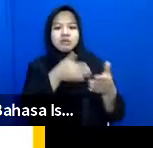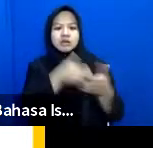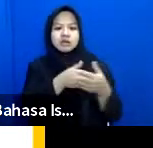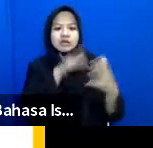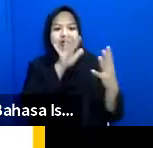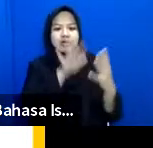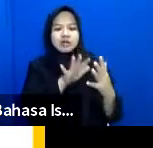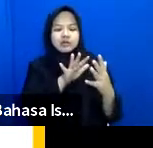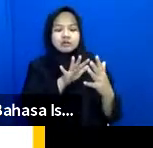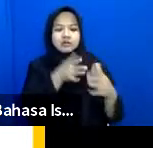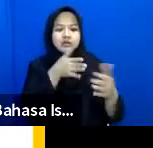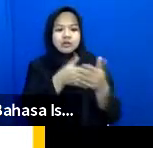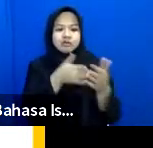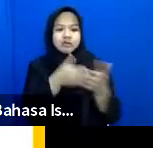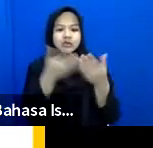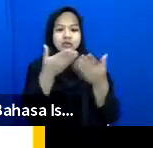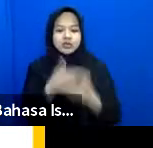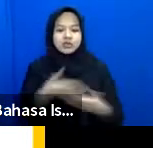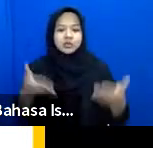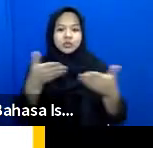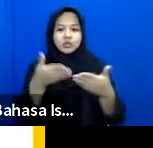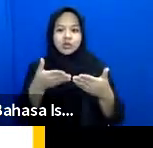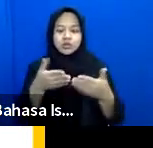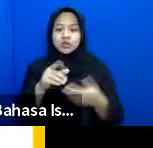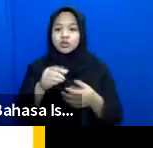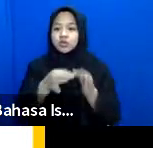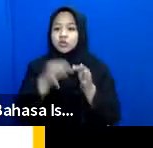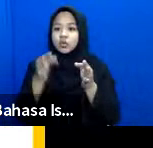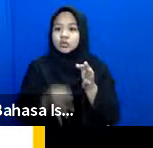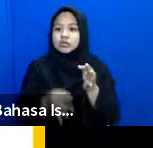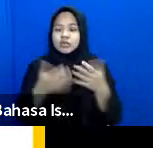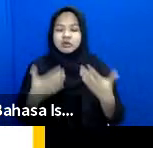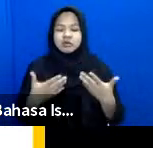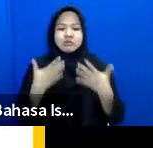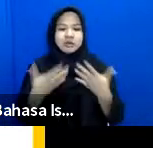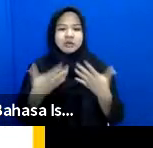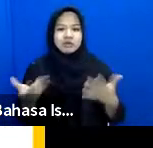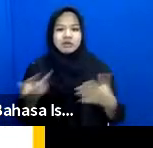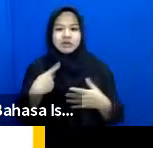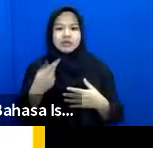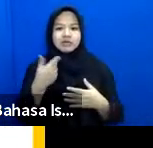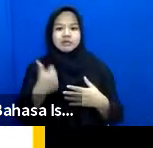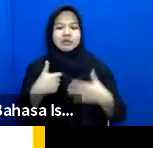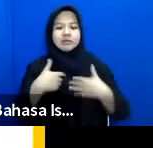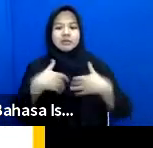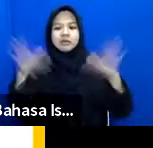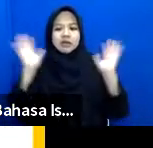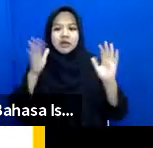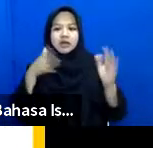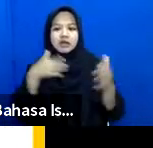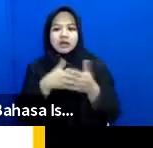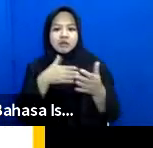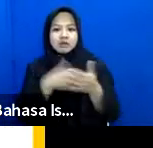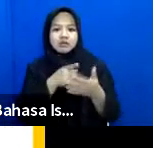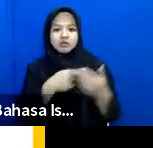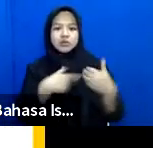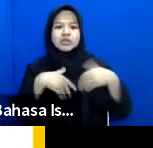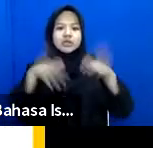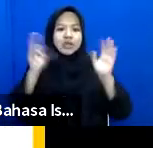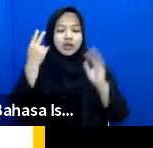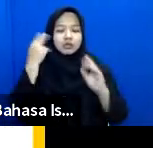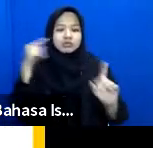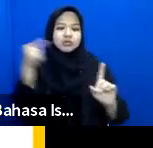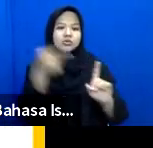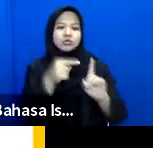dihadap hambatan lingkungan yang dihadapi solusinya adalah bagaimana kita bisa menghilangkan hambatan tersebut untuk